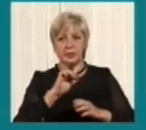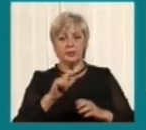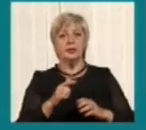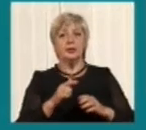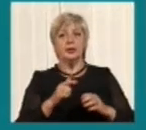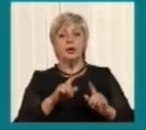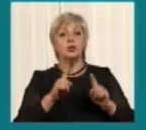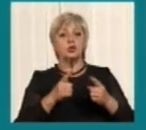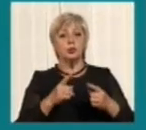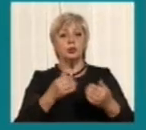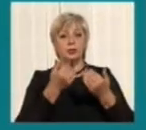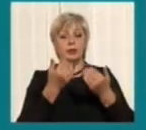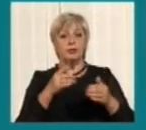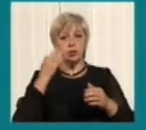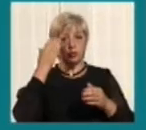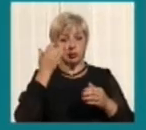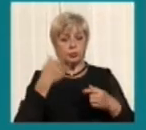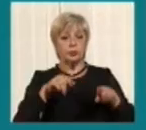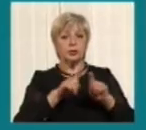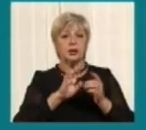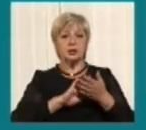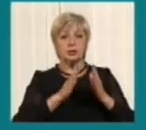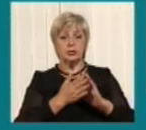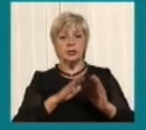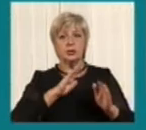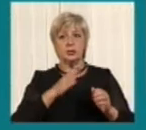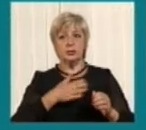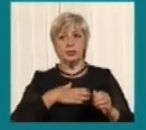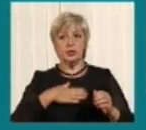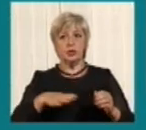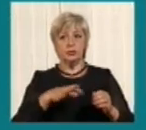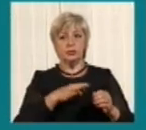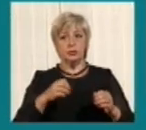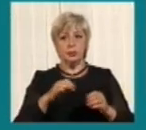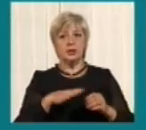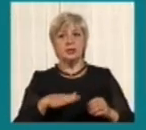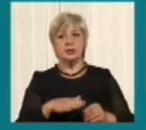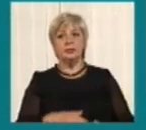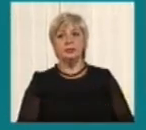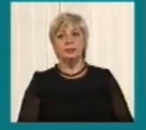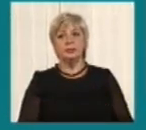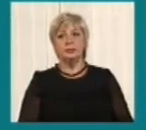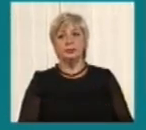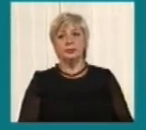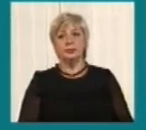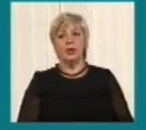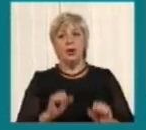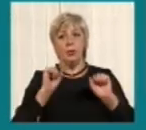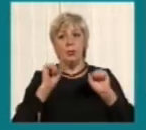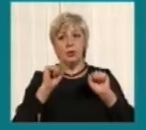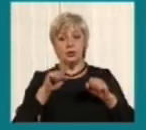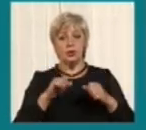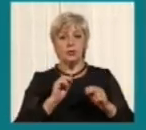Чому, на вашу думку, така ситуація саме в нашій області? Порівнюючи з іншими, там такі випадки поодинокі. Можливо,